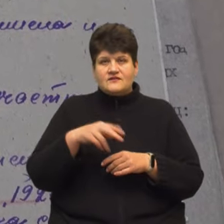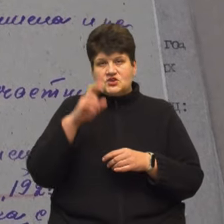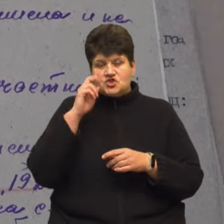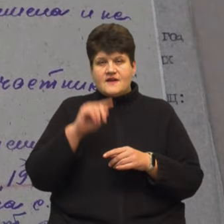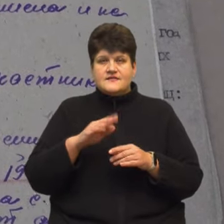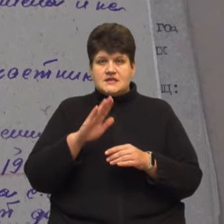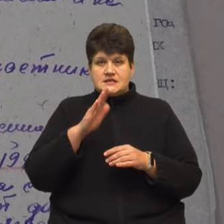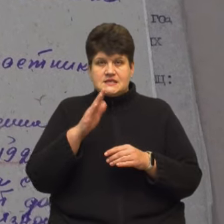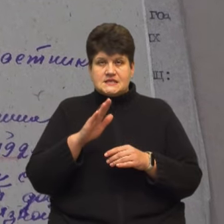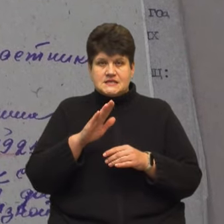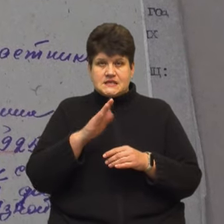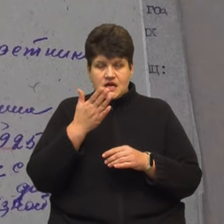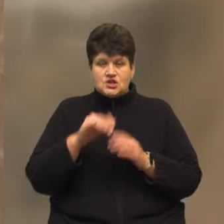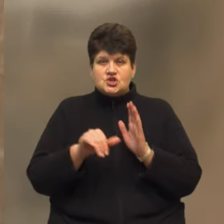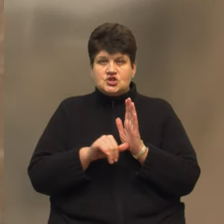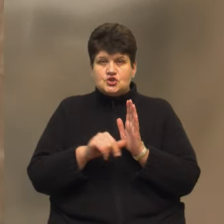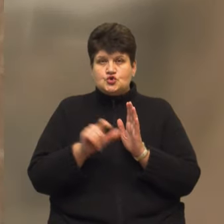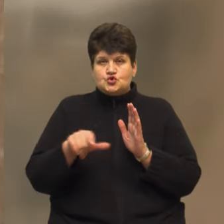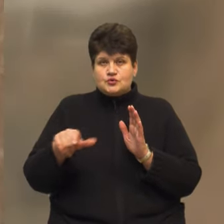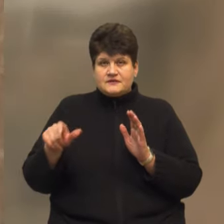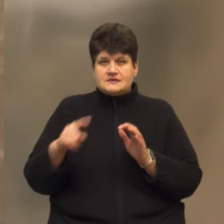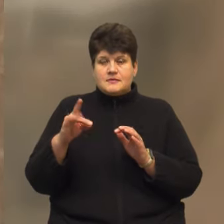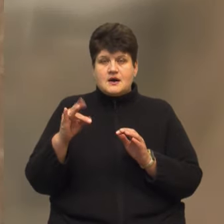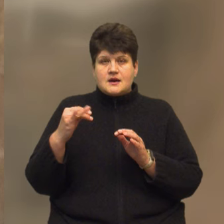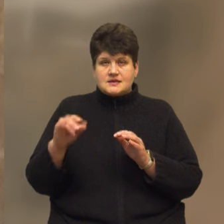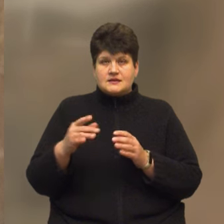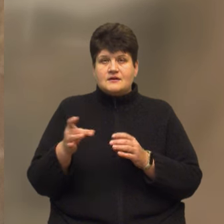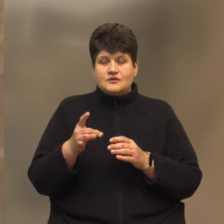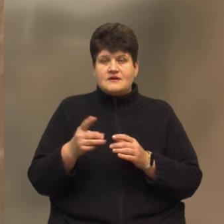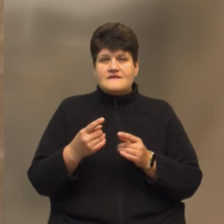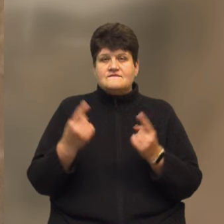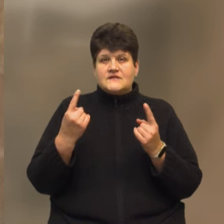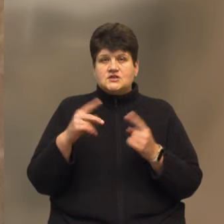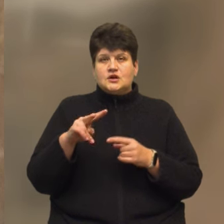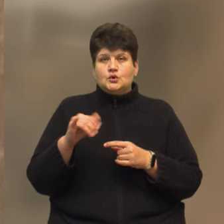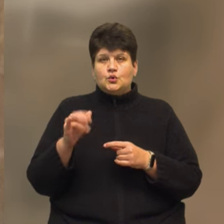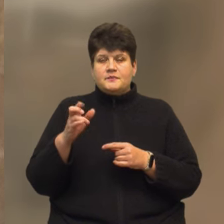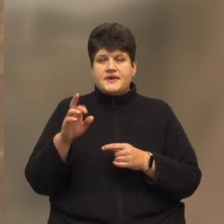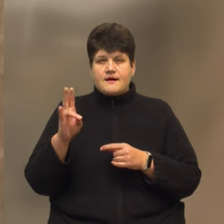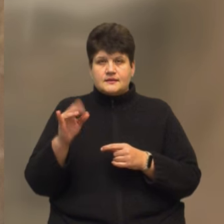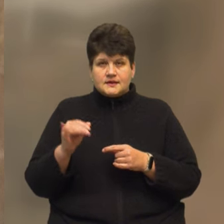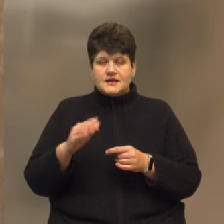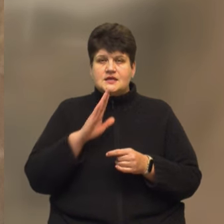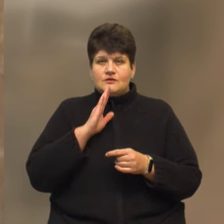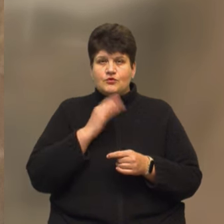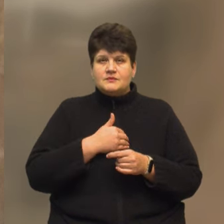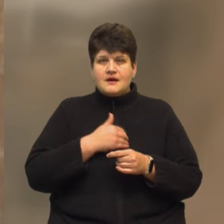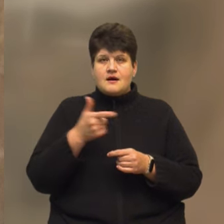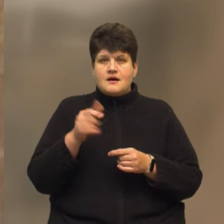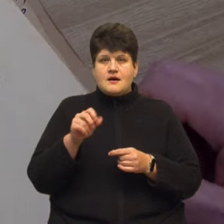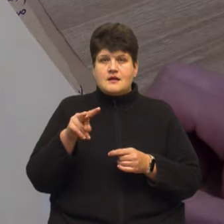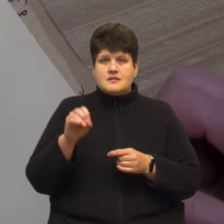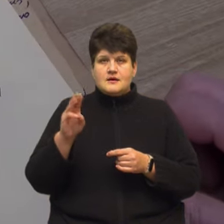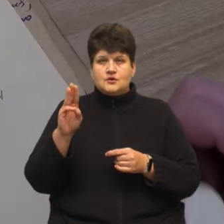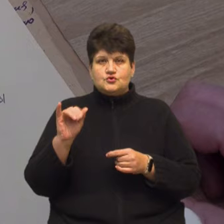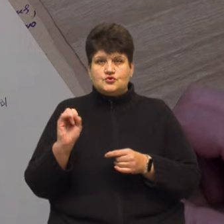жителів Збаражчини. Серед них жителька села Вищі Луб'янки Ганна Самотіс, дівоче прізвище Галищук. А